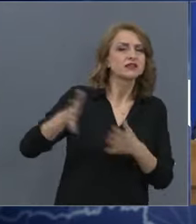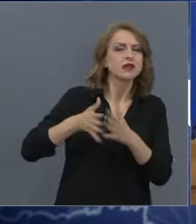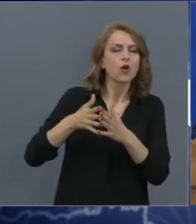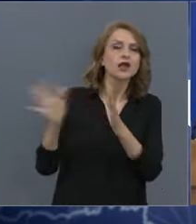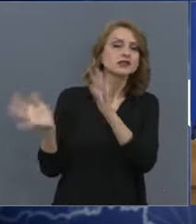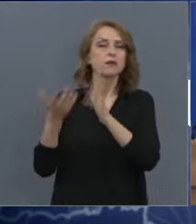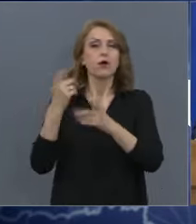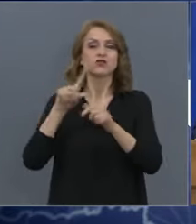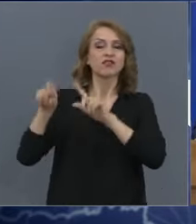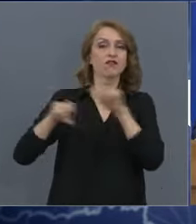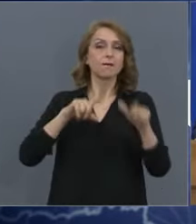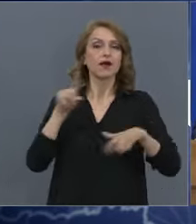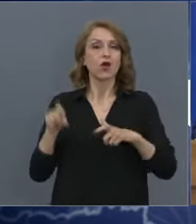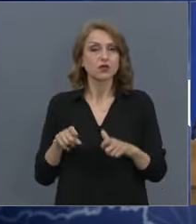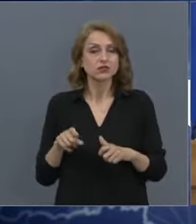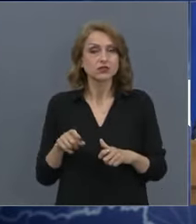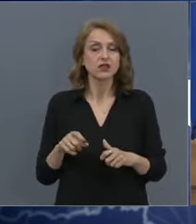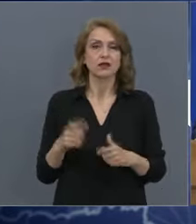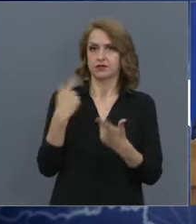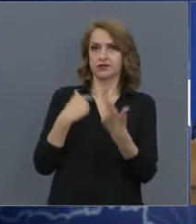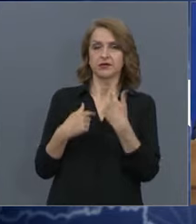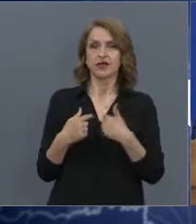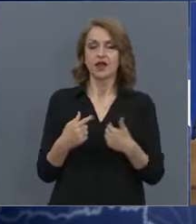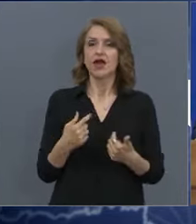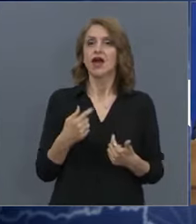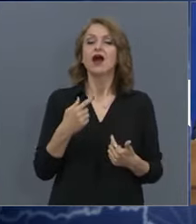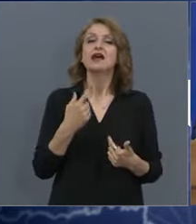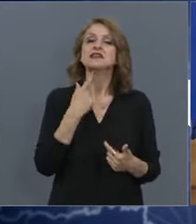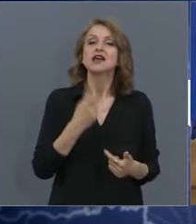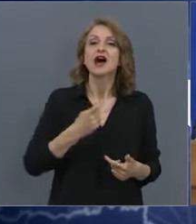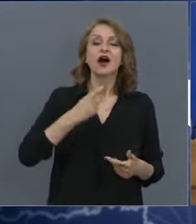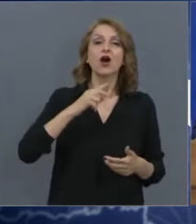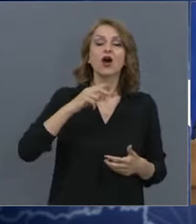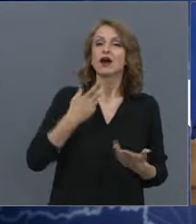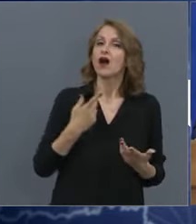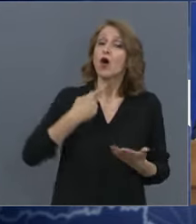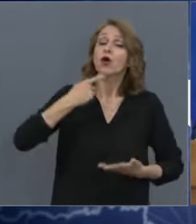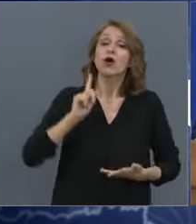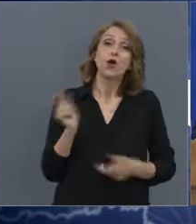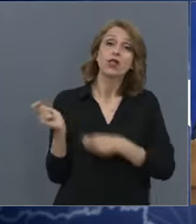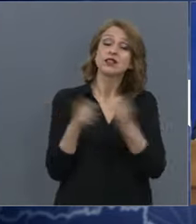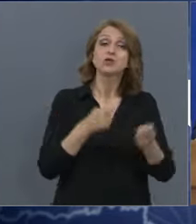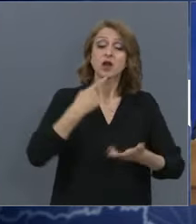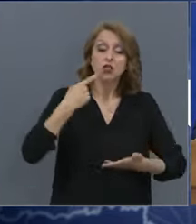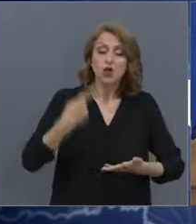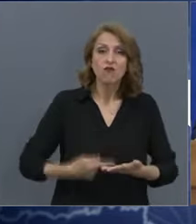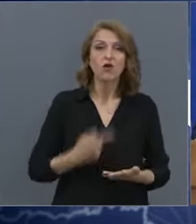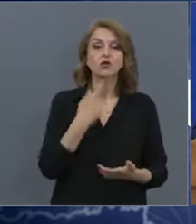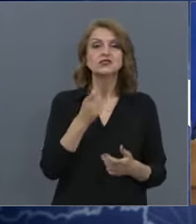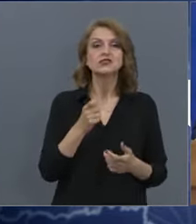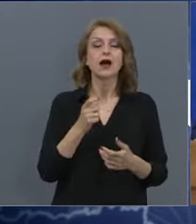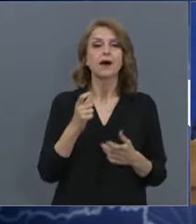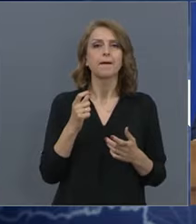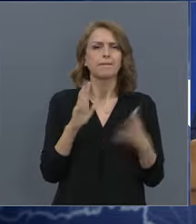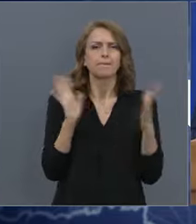започват да питат за отговорността, за всяката паника. Имате ли такива притеснения, господин Борисов? Отвик е въпроса.